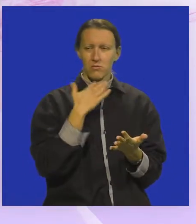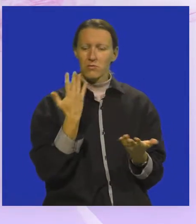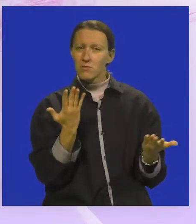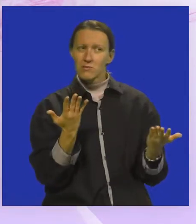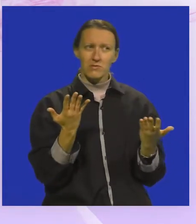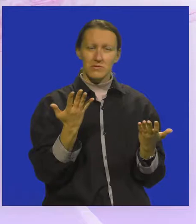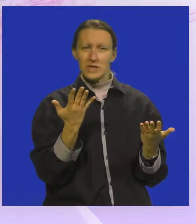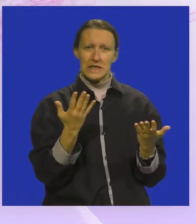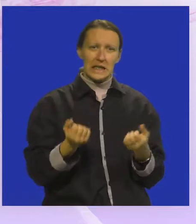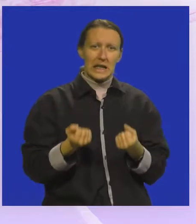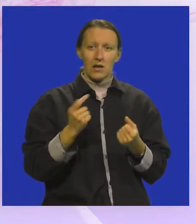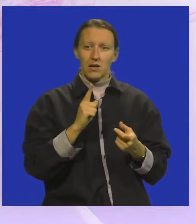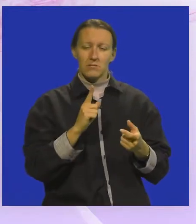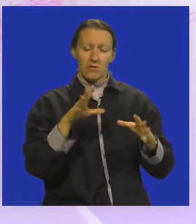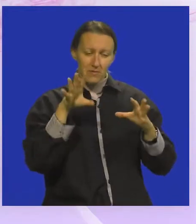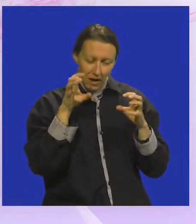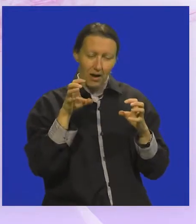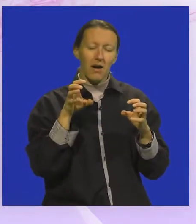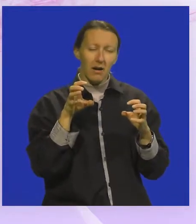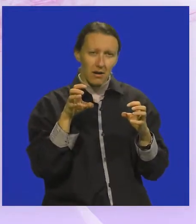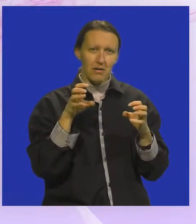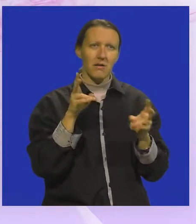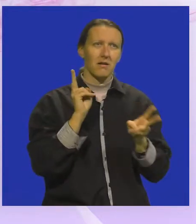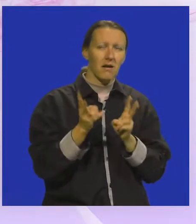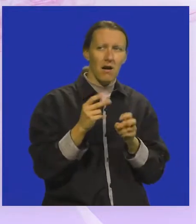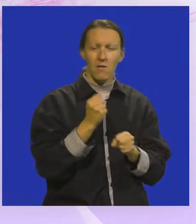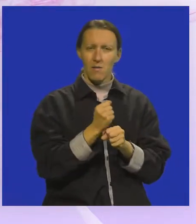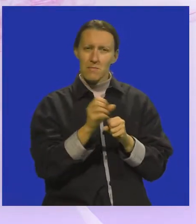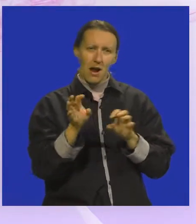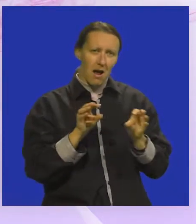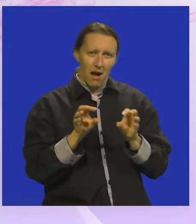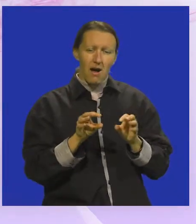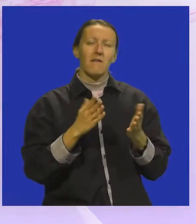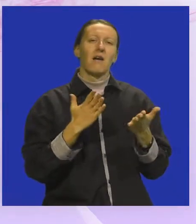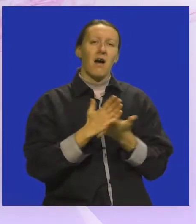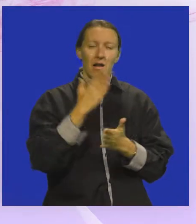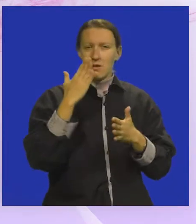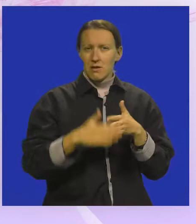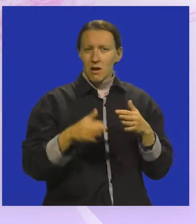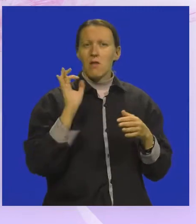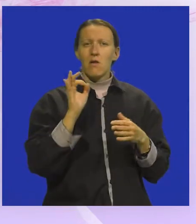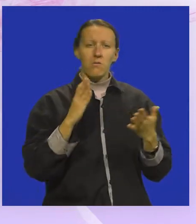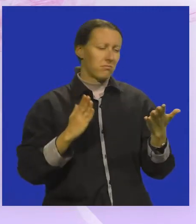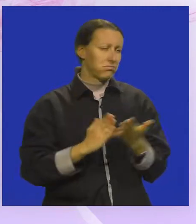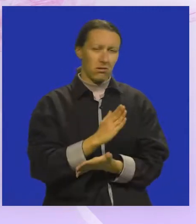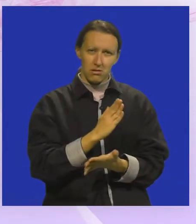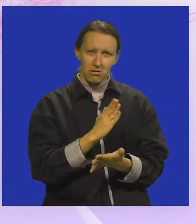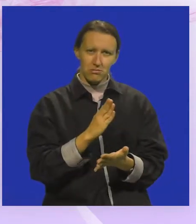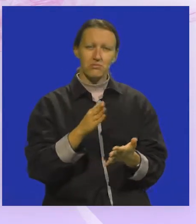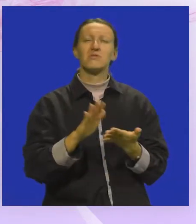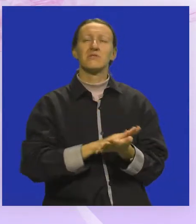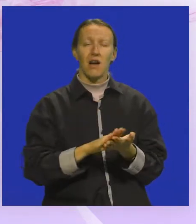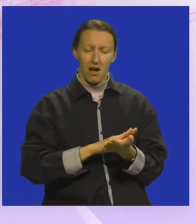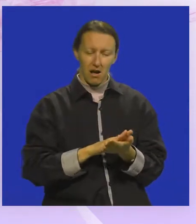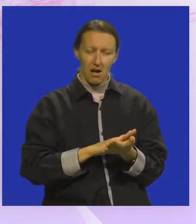reći, napeto dok nismo shvatili koncept i funkcioniranje, međutim, na kraju je jako dobro prošlo, jako smo